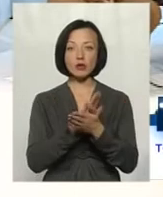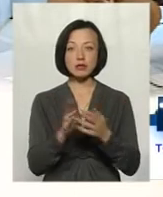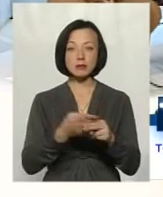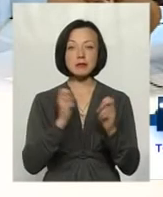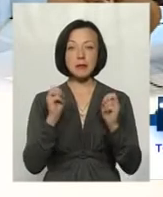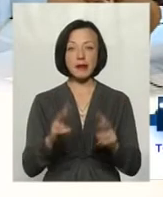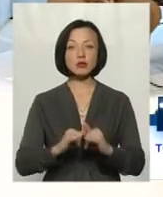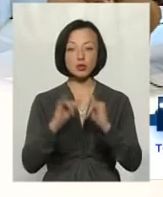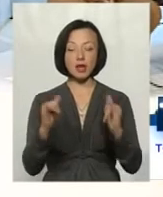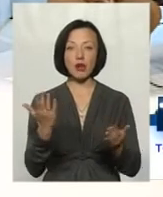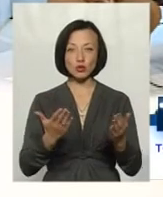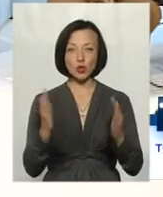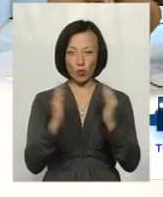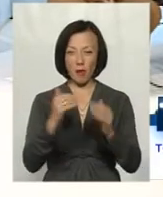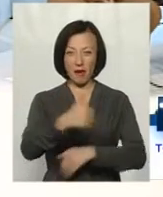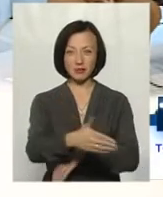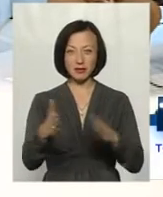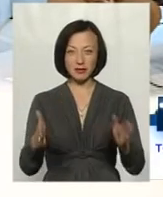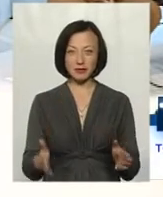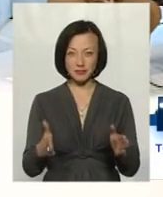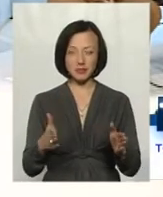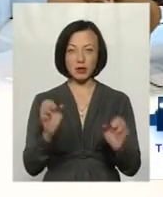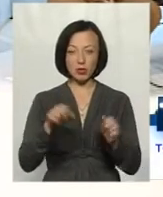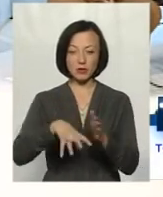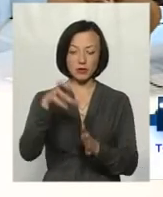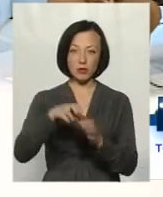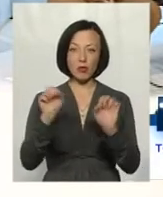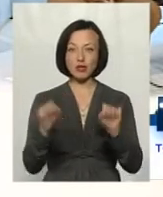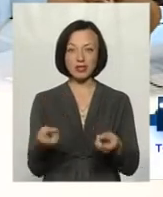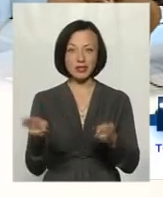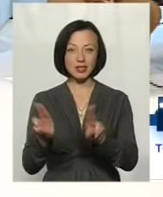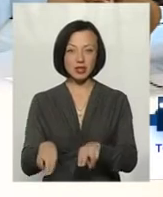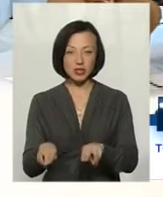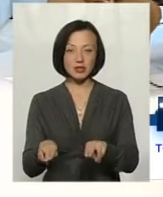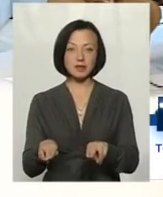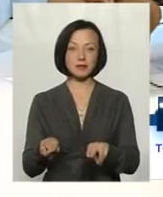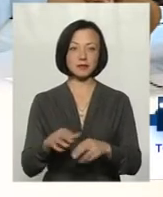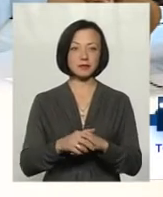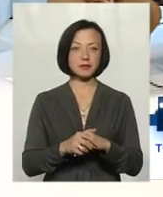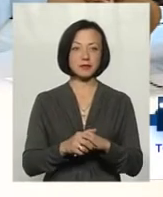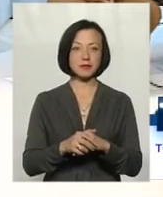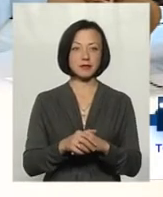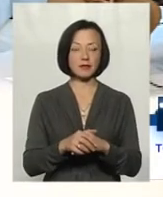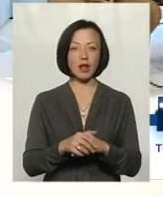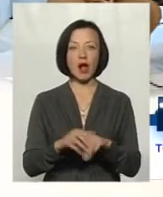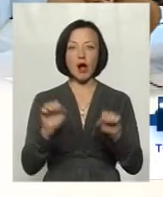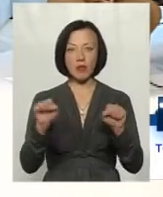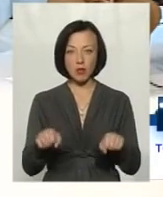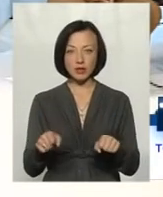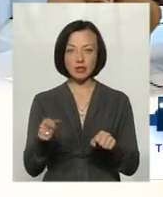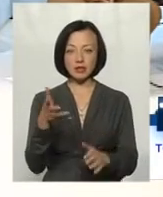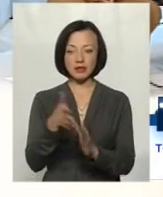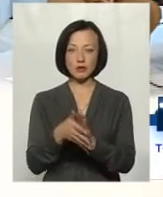зростає. Тому що якщо септик, ми розуміємо, що цей септик може відкачатися, а може не відкачатися, герметичний, він не герметичний. в ту зливну